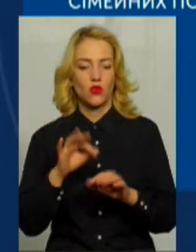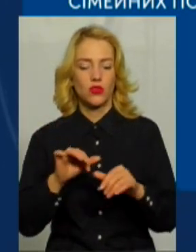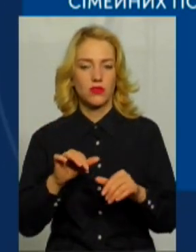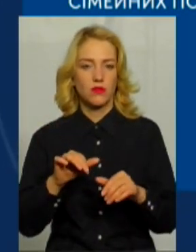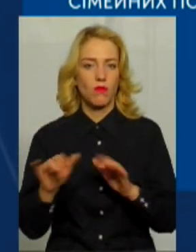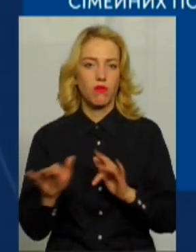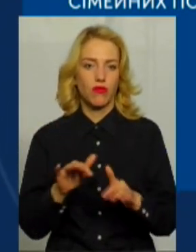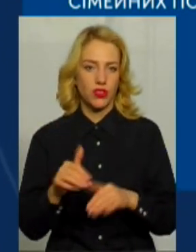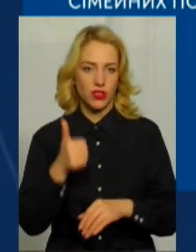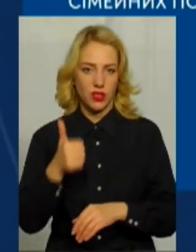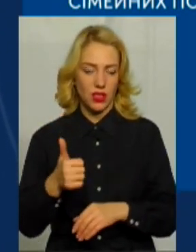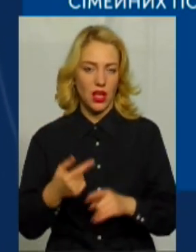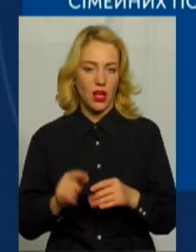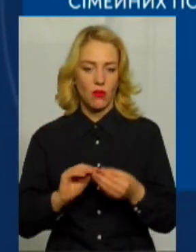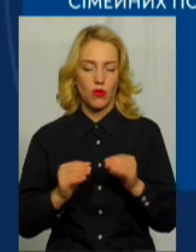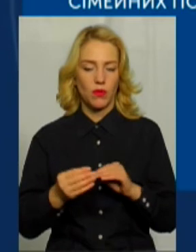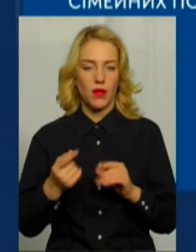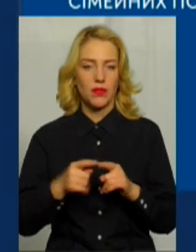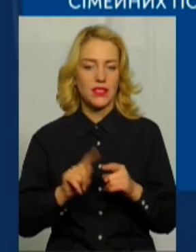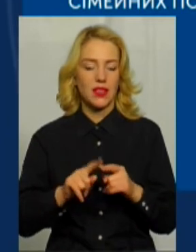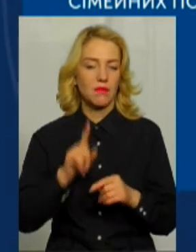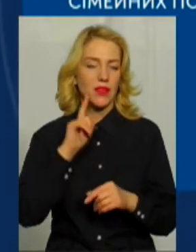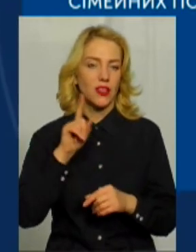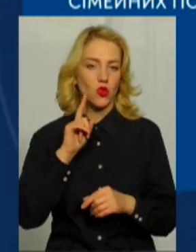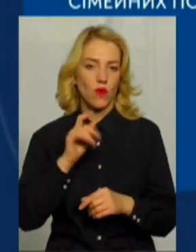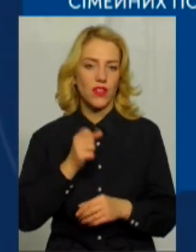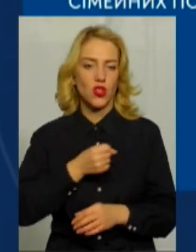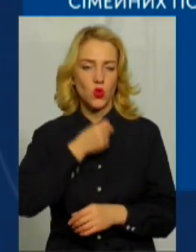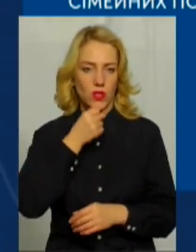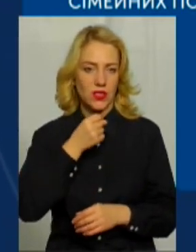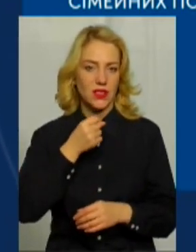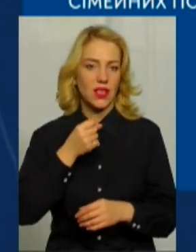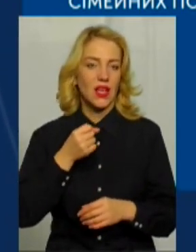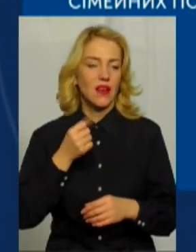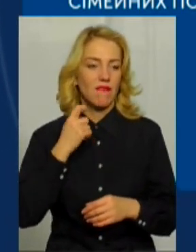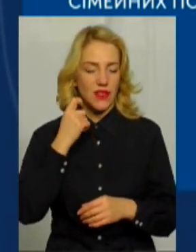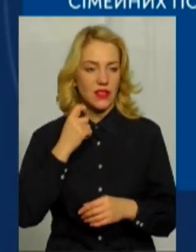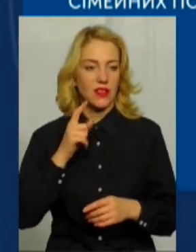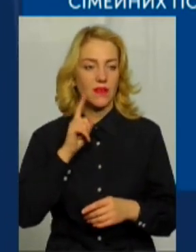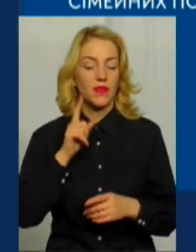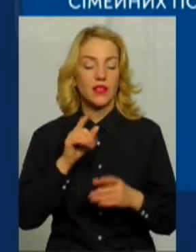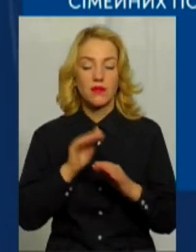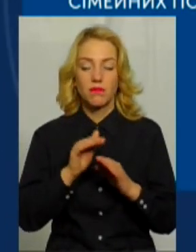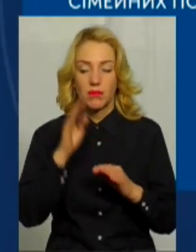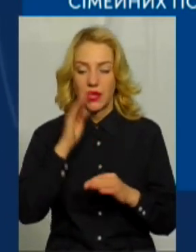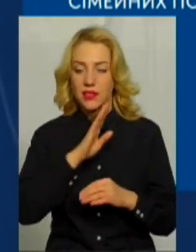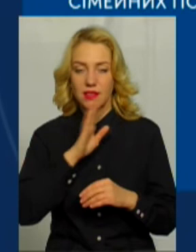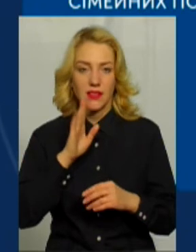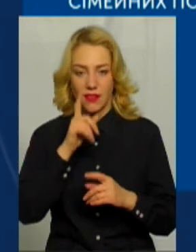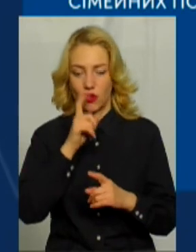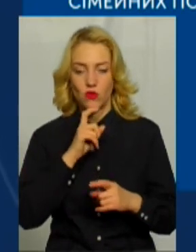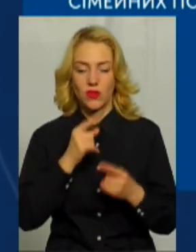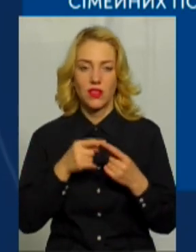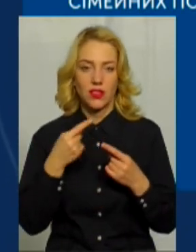Особливо у нас проблемний вік – це підлітковий і юнацький. І от часто батьки не розуміють різницю, не